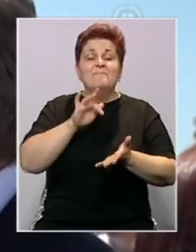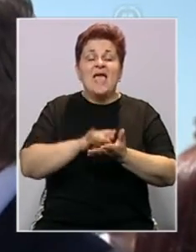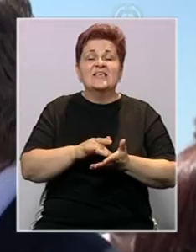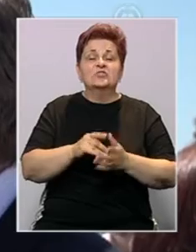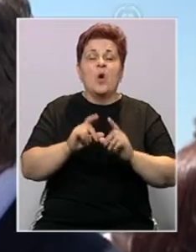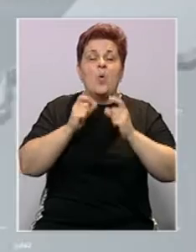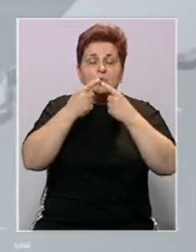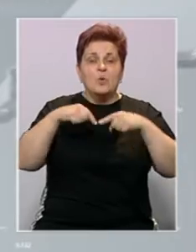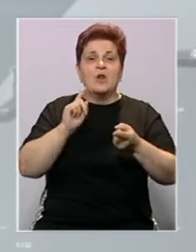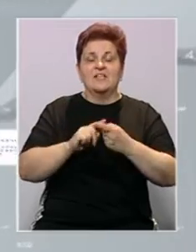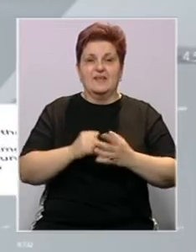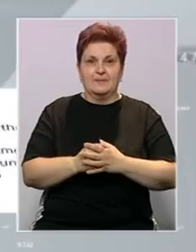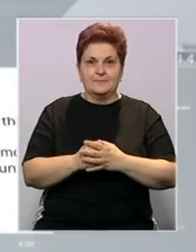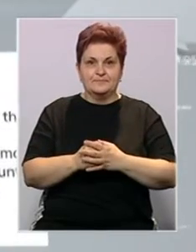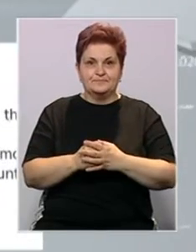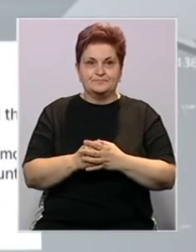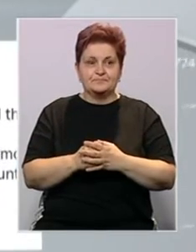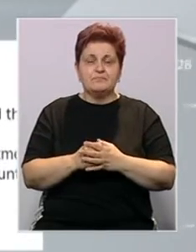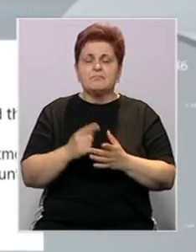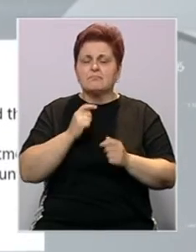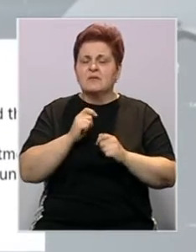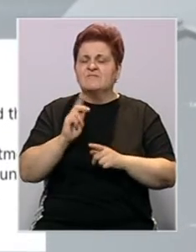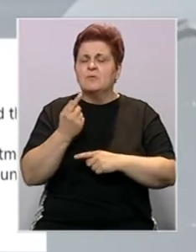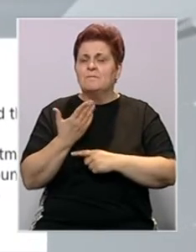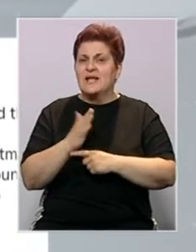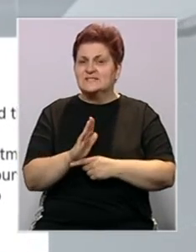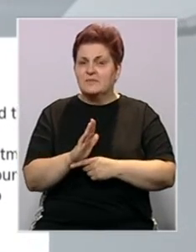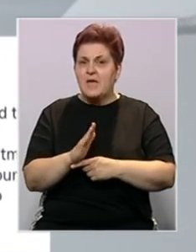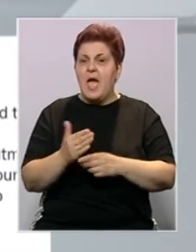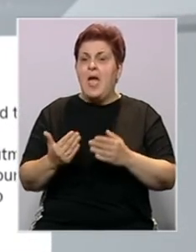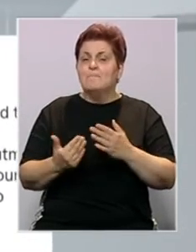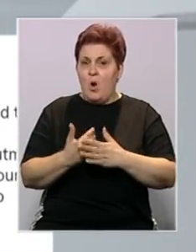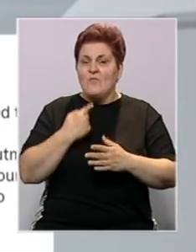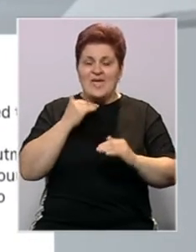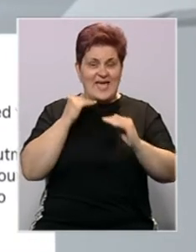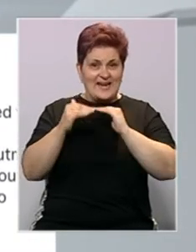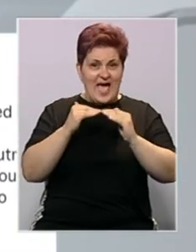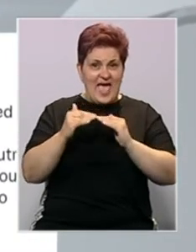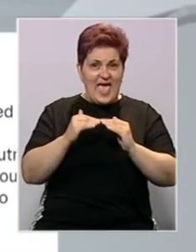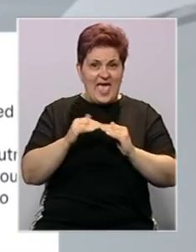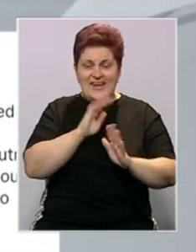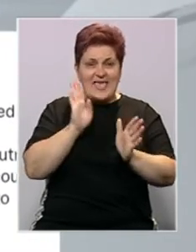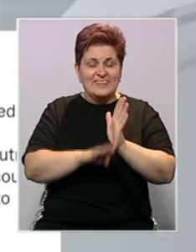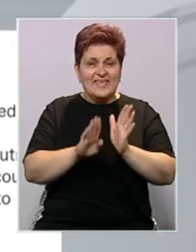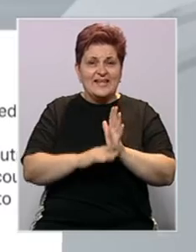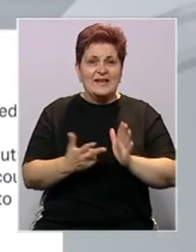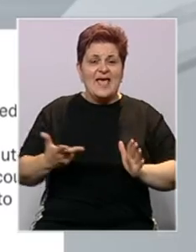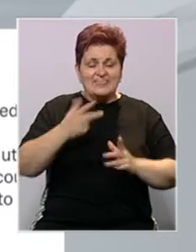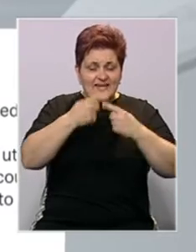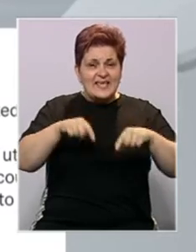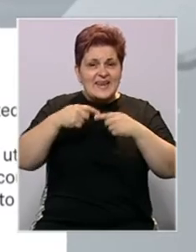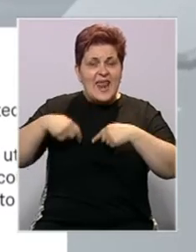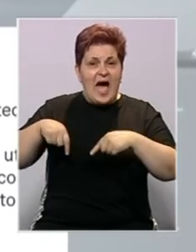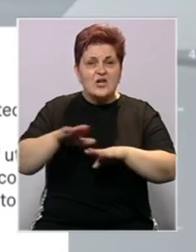domu naroda federacije. Razgovarao sam sa visokim predstavnikom Šmitom. Ponovio sam da je ravnopravnost i nediskriminacija tri konstitutivna